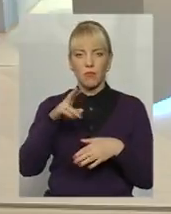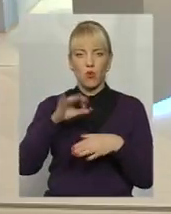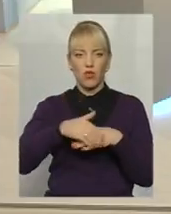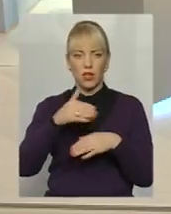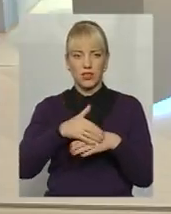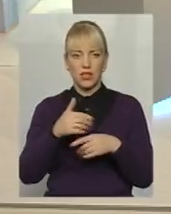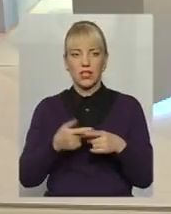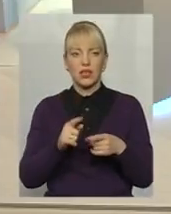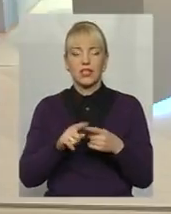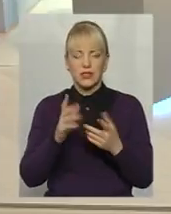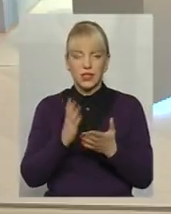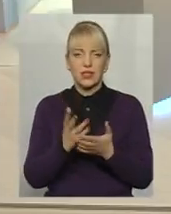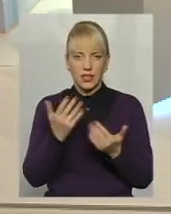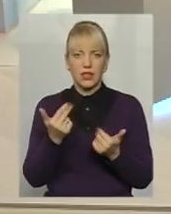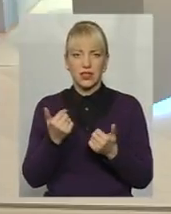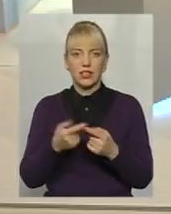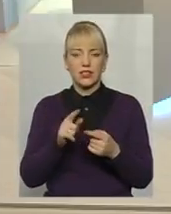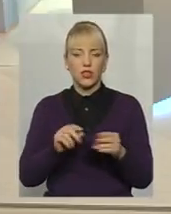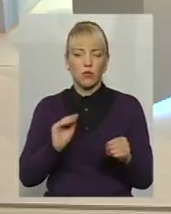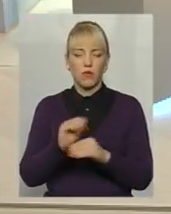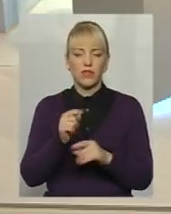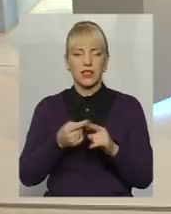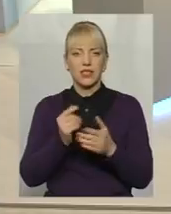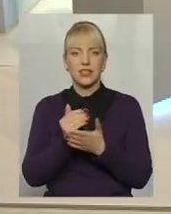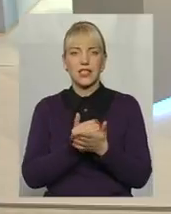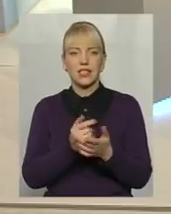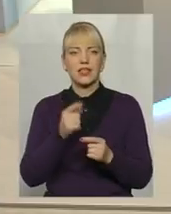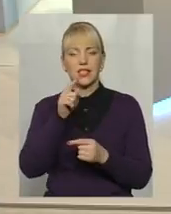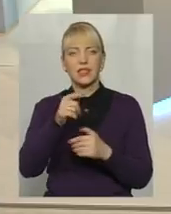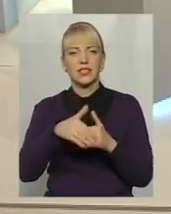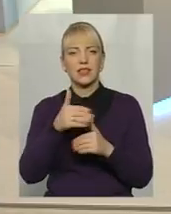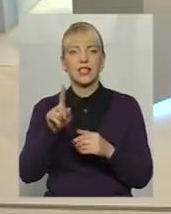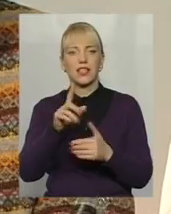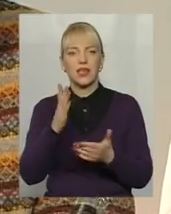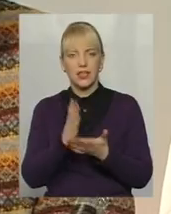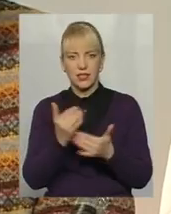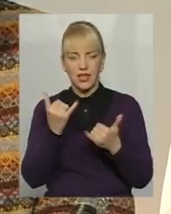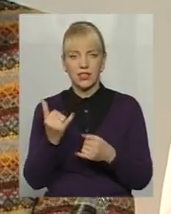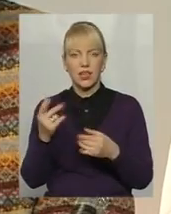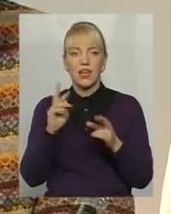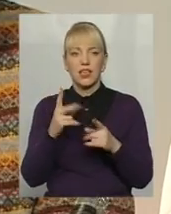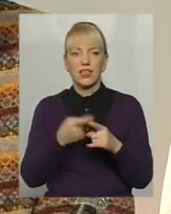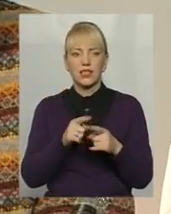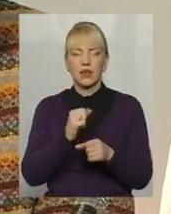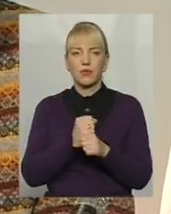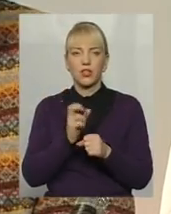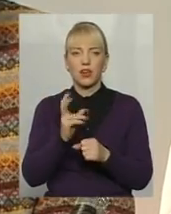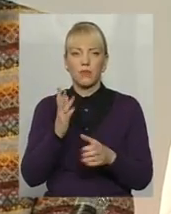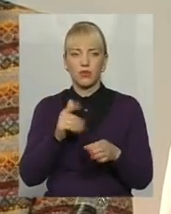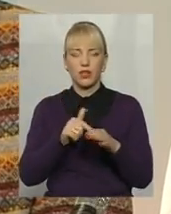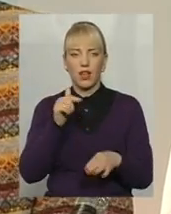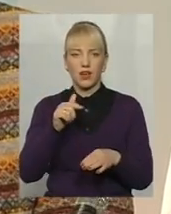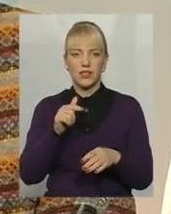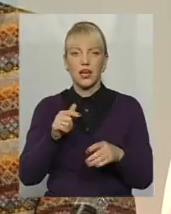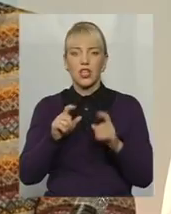понад полна мільйона є, це просто доповнення тієї статті, тих санкцій, які є. Як воно запрацює, яка буде реакція суб'єктів господарювання